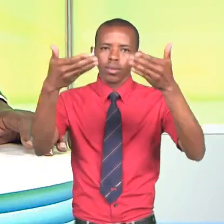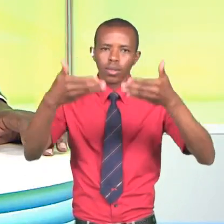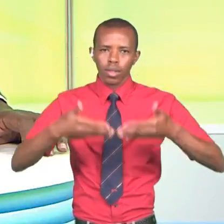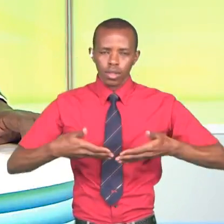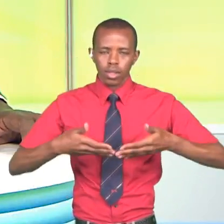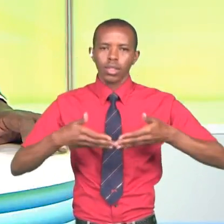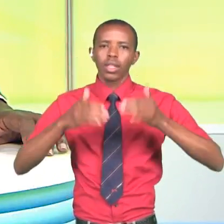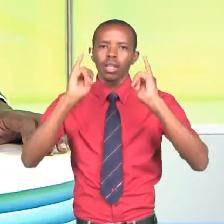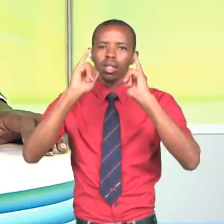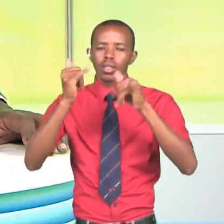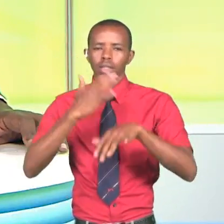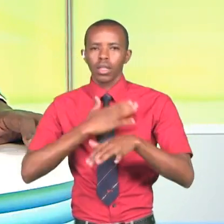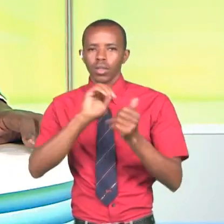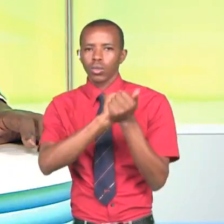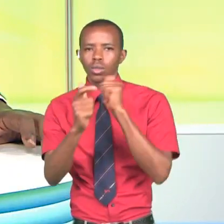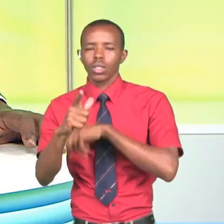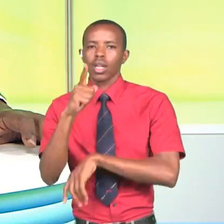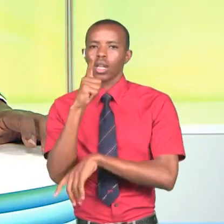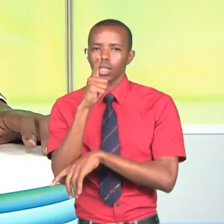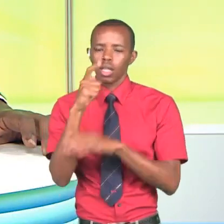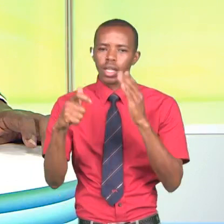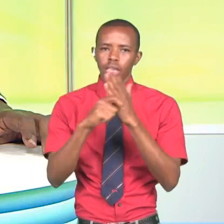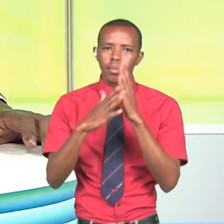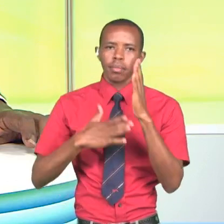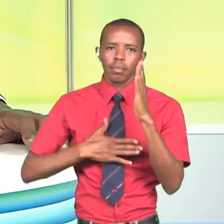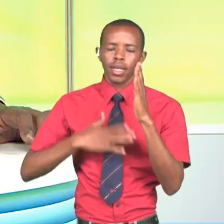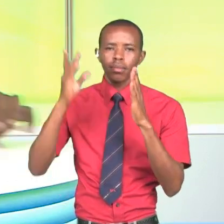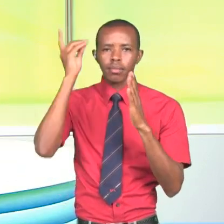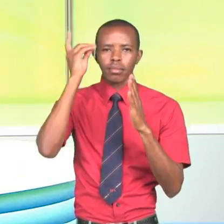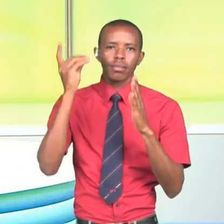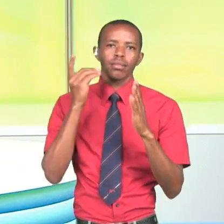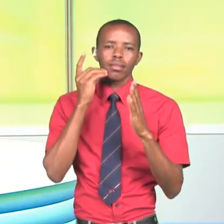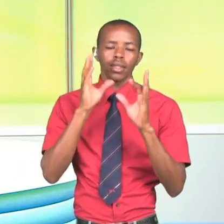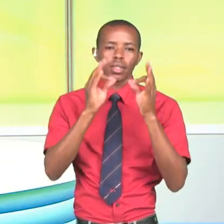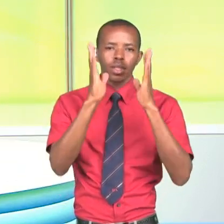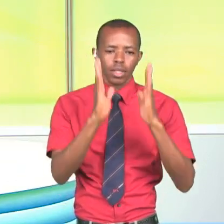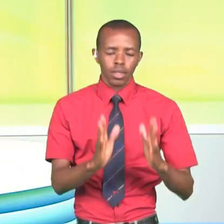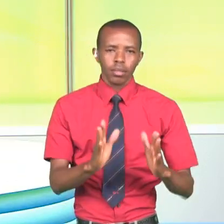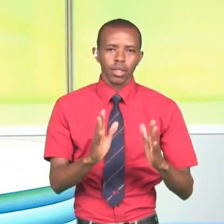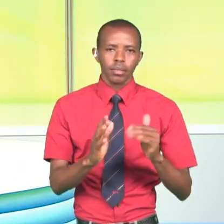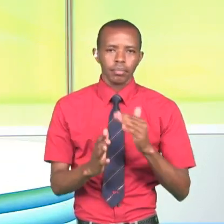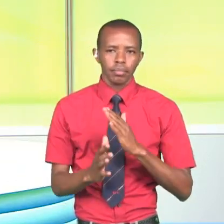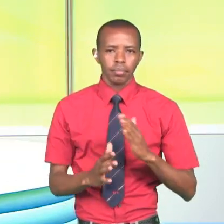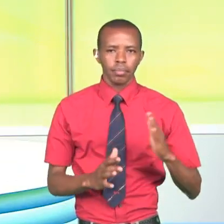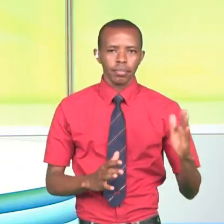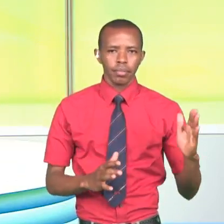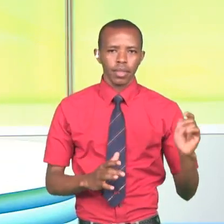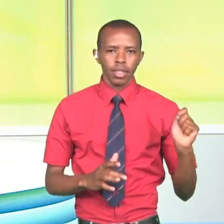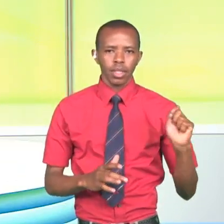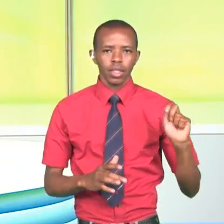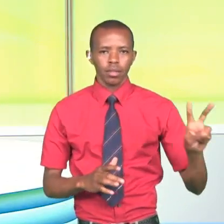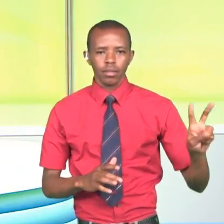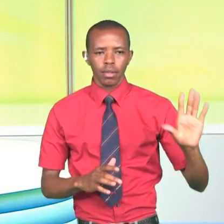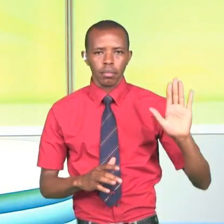Ndanya tarifa zetu za switcha dhuhuri Jinalangu ni Daniel Gitu na mfasiri wako luge shara chini Ya kiwambo,